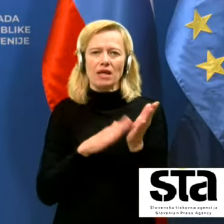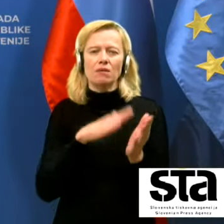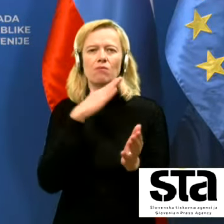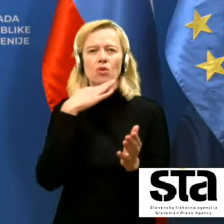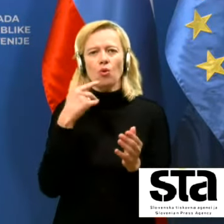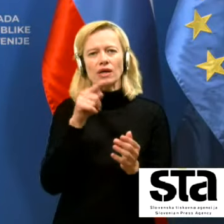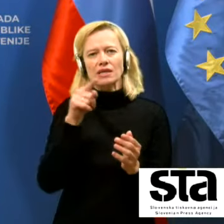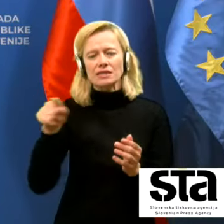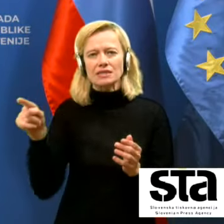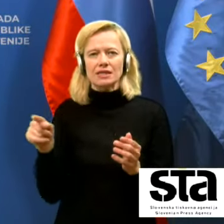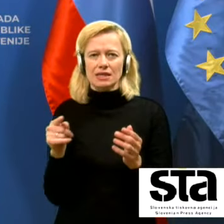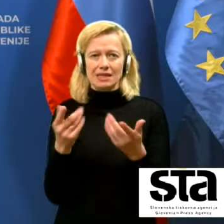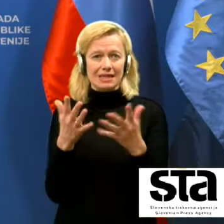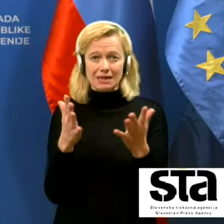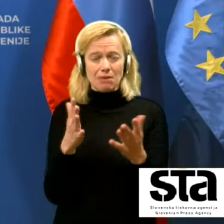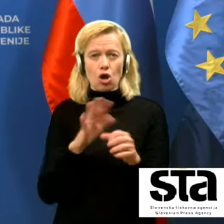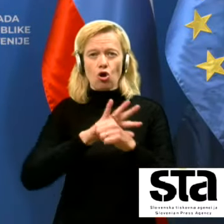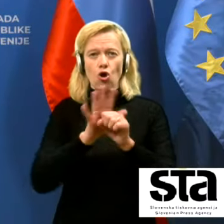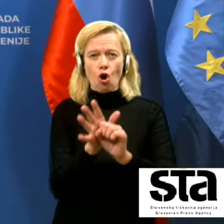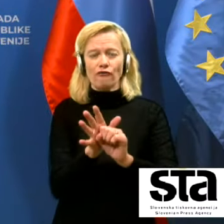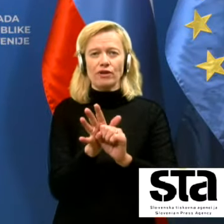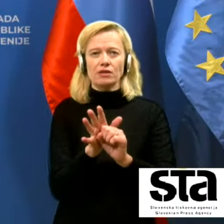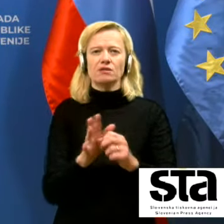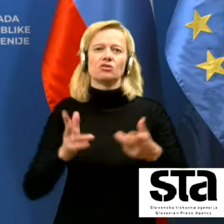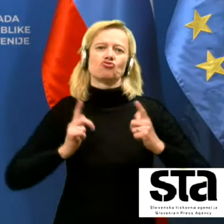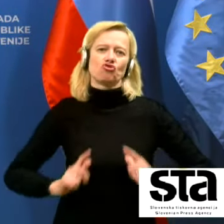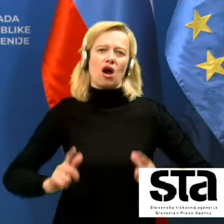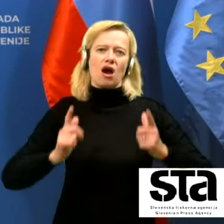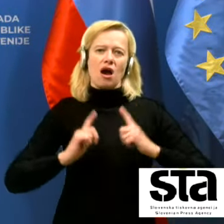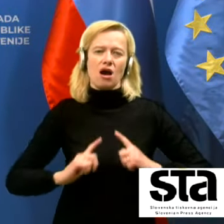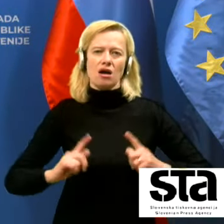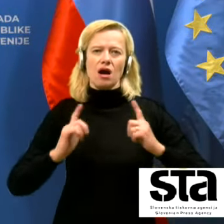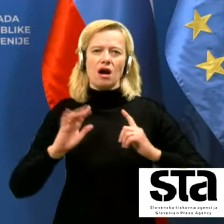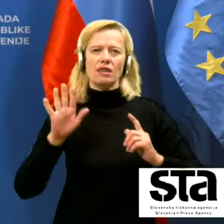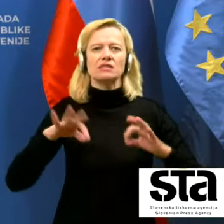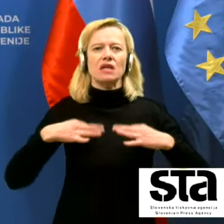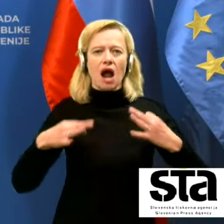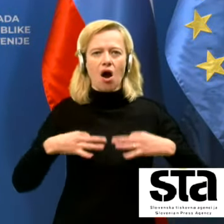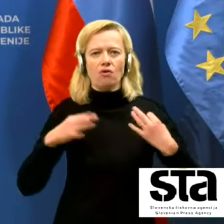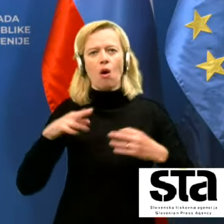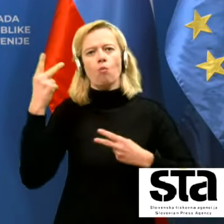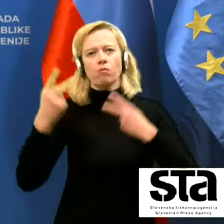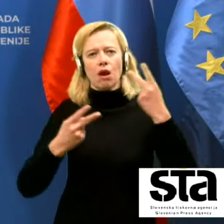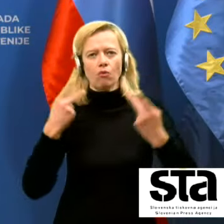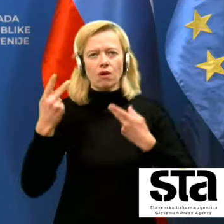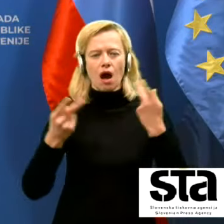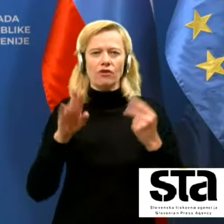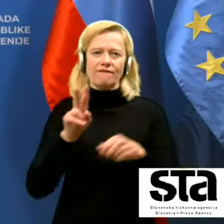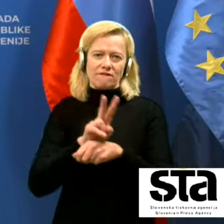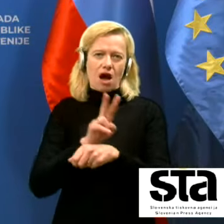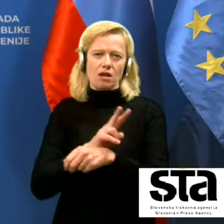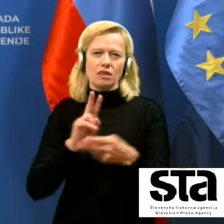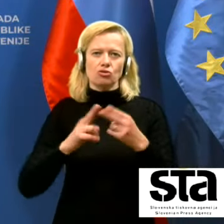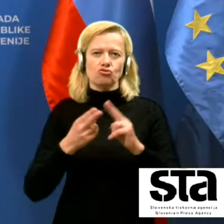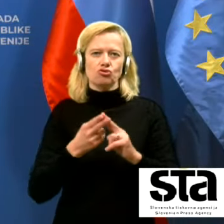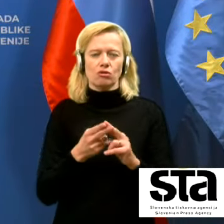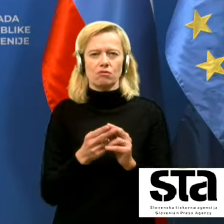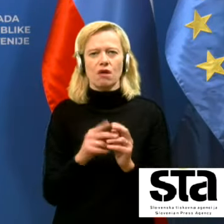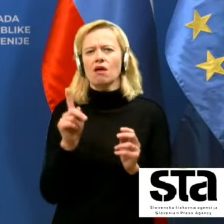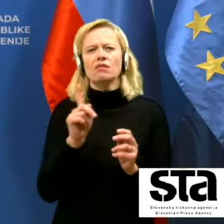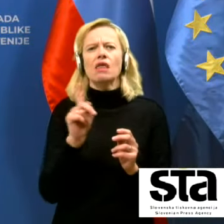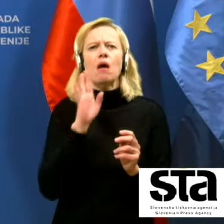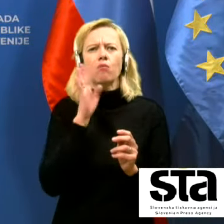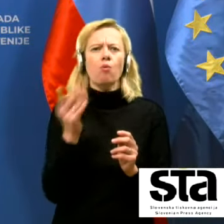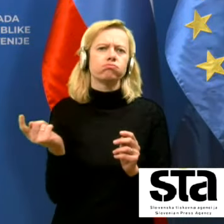tisti, ki nimajo COVID-a, seveda čakajo na zdravljenje, na obravnavo, na varn način. Na eni strani, da ne bi prišlo do